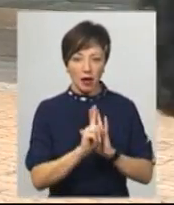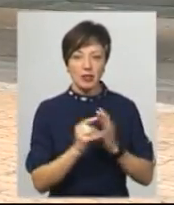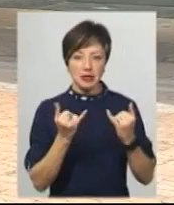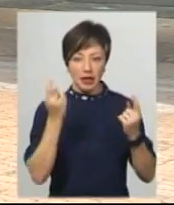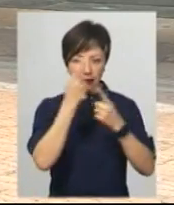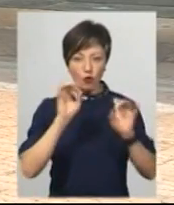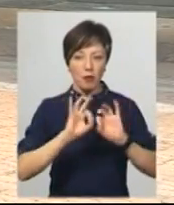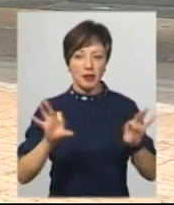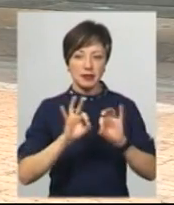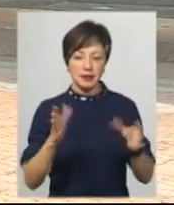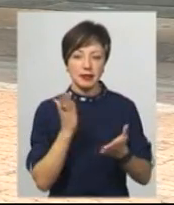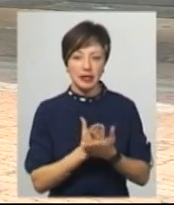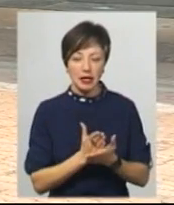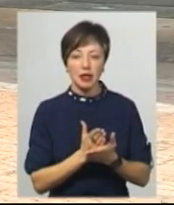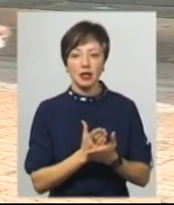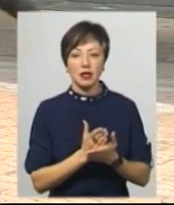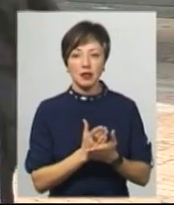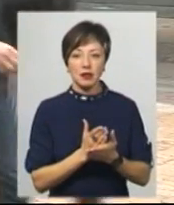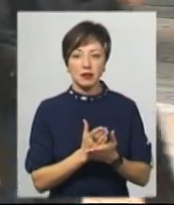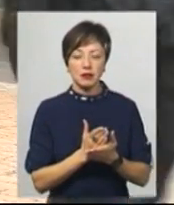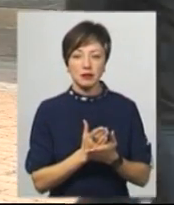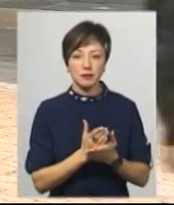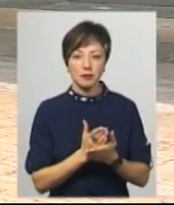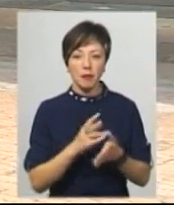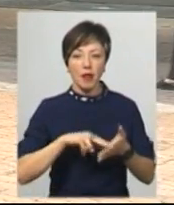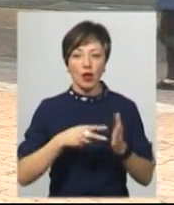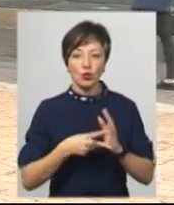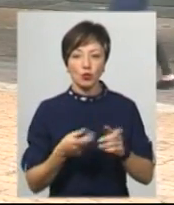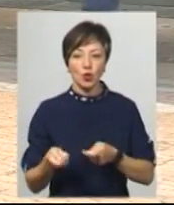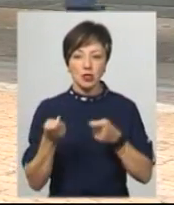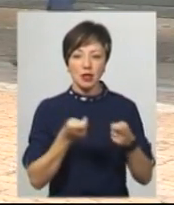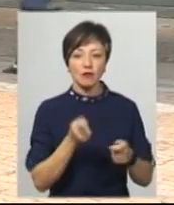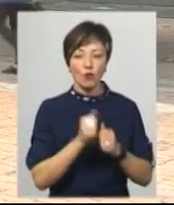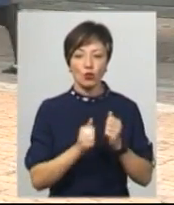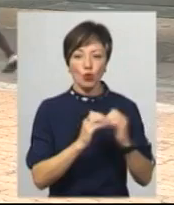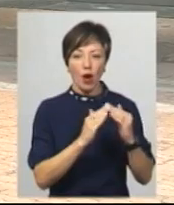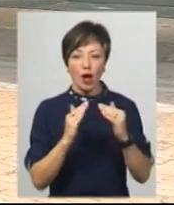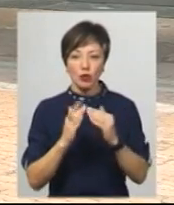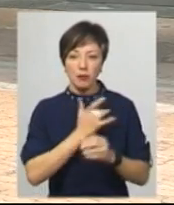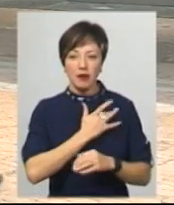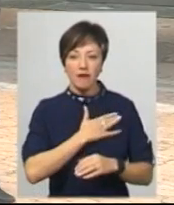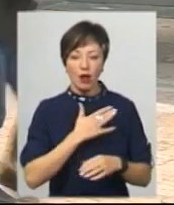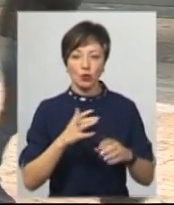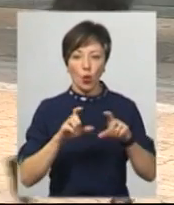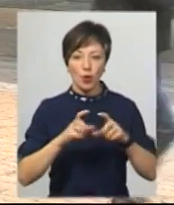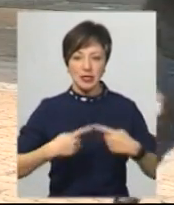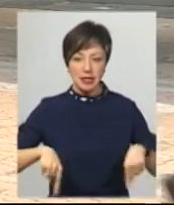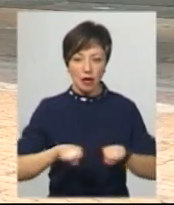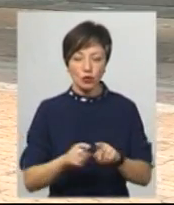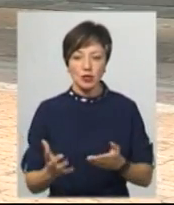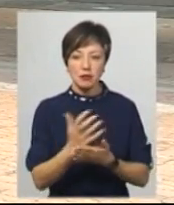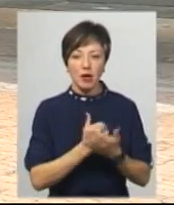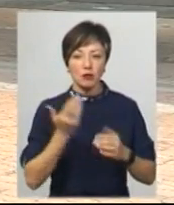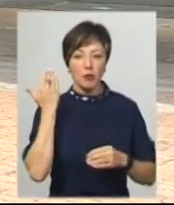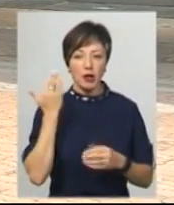вже інформаційна листівка. Інформаційну листівку ми плануємо доставити в кожну хату приватного сектору, зібрати